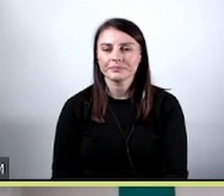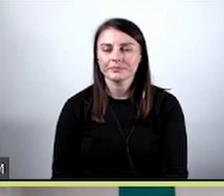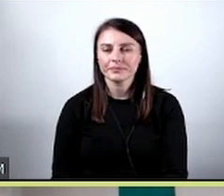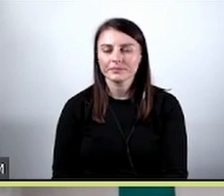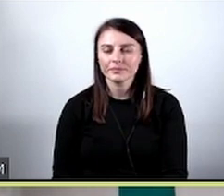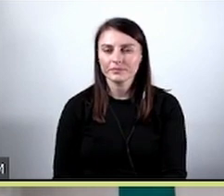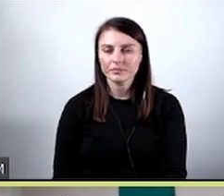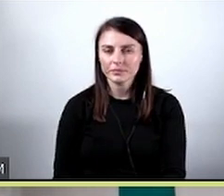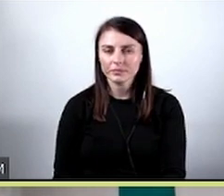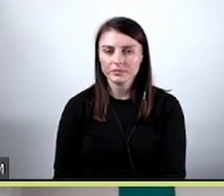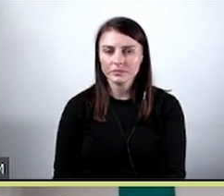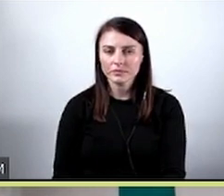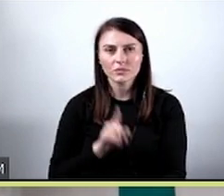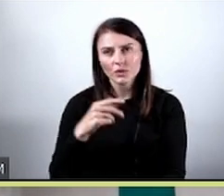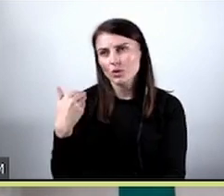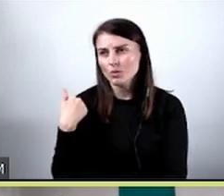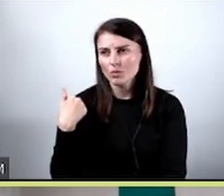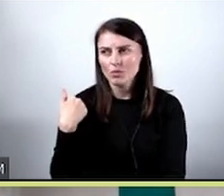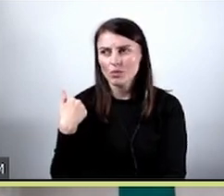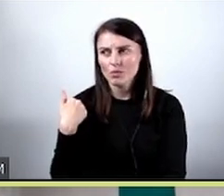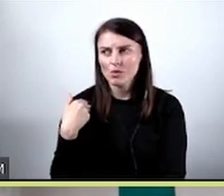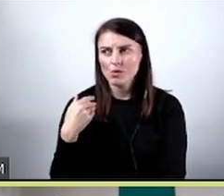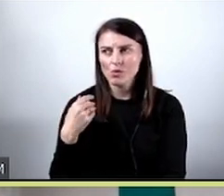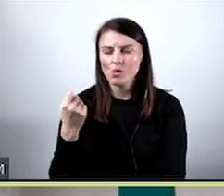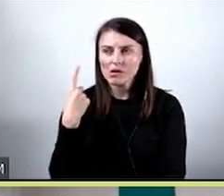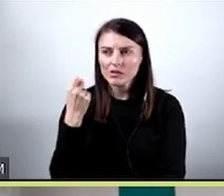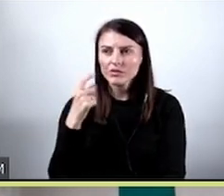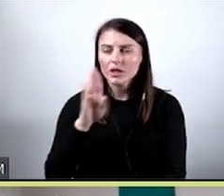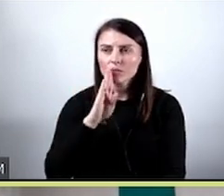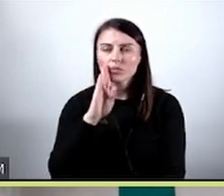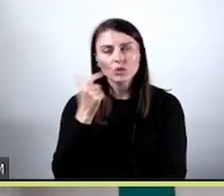I to był taki moment zwrotny w mojej karierze zawodowej.